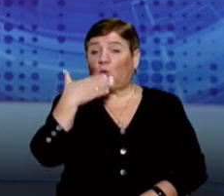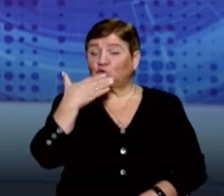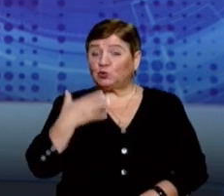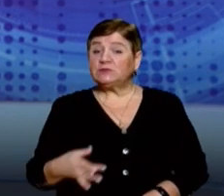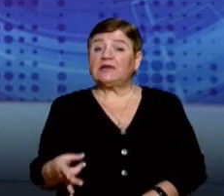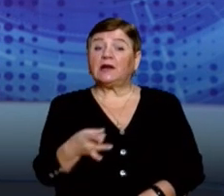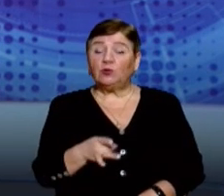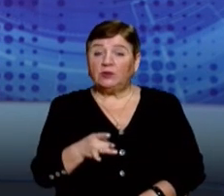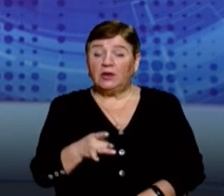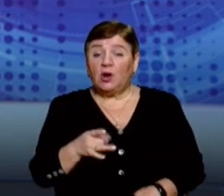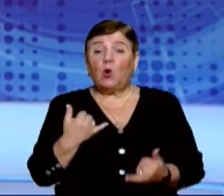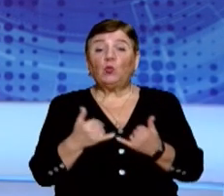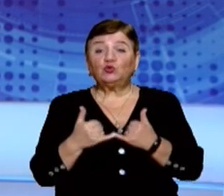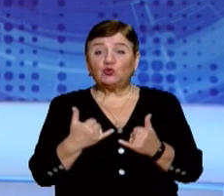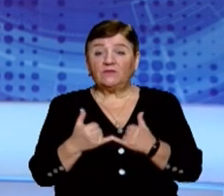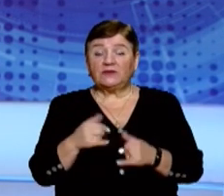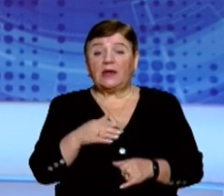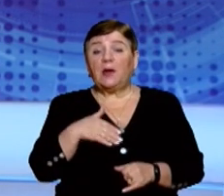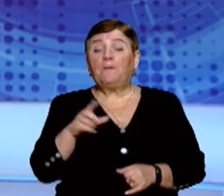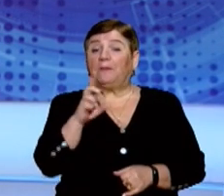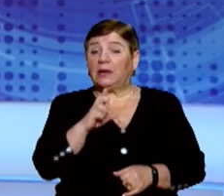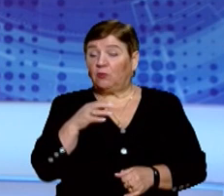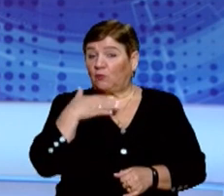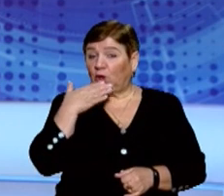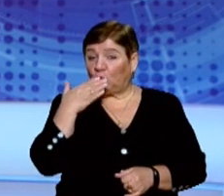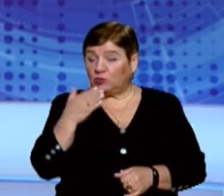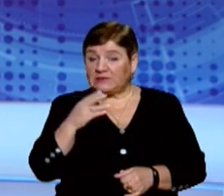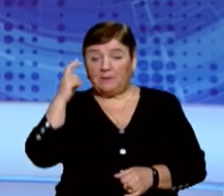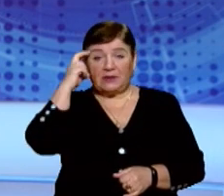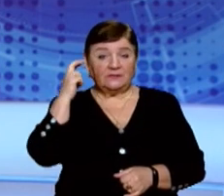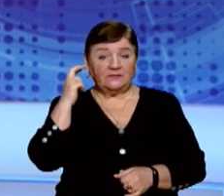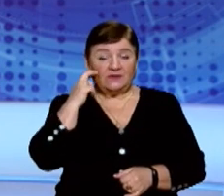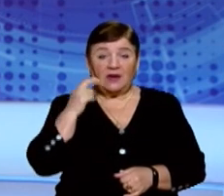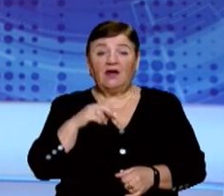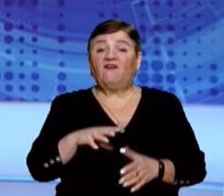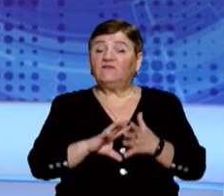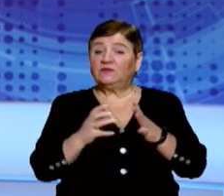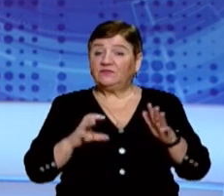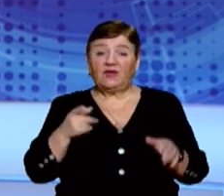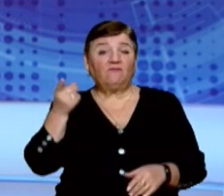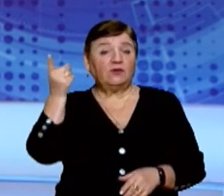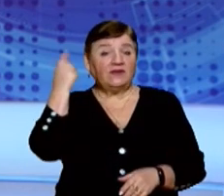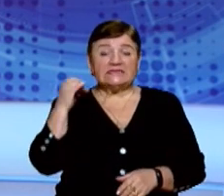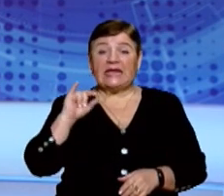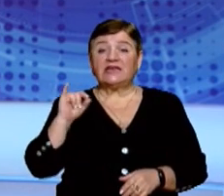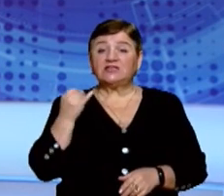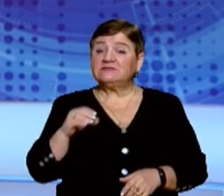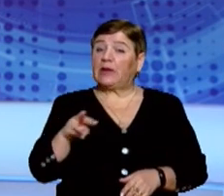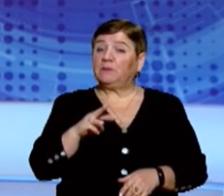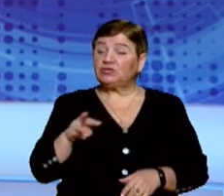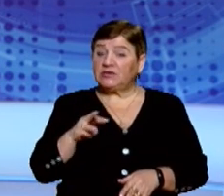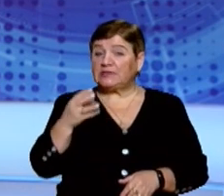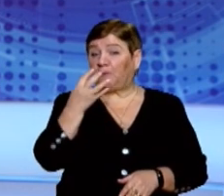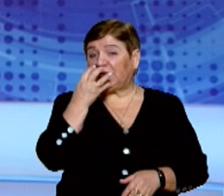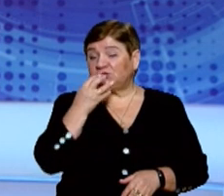райони. У жовтій зоні Берегово та Хуст, також Великобрезнянський, Виноградівський, Воловацький, Іршавський, Міжгірський,